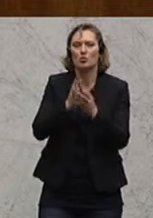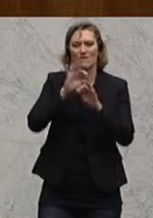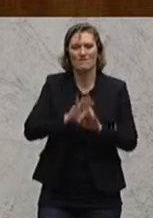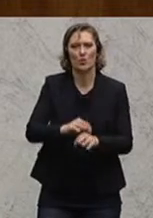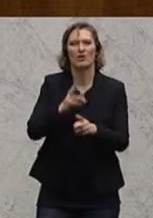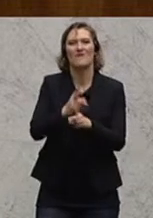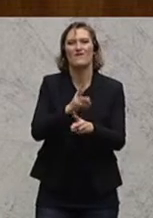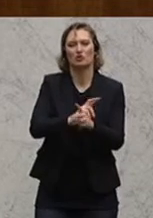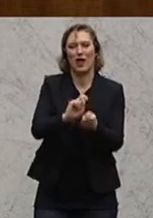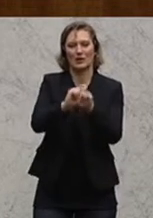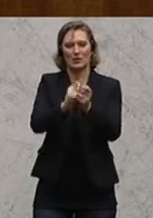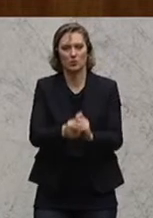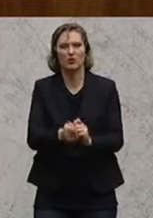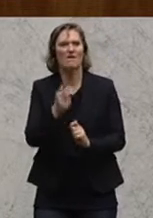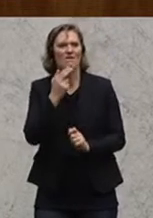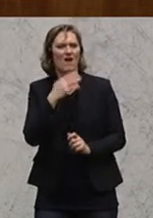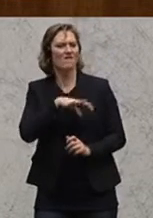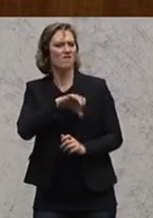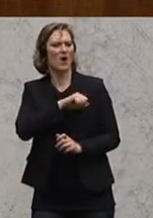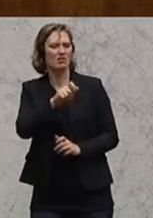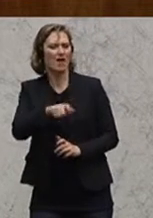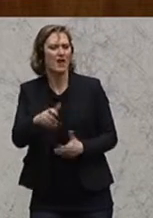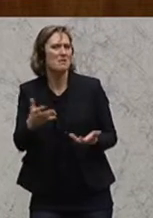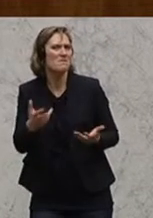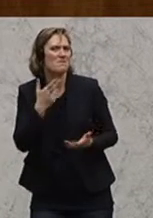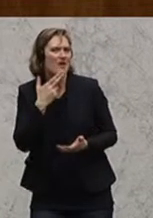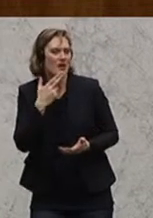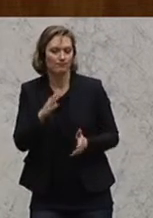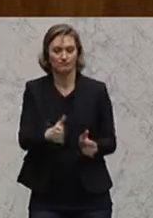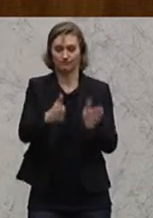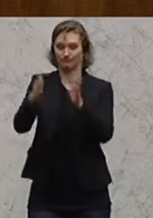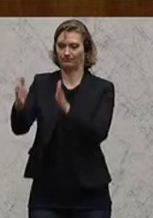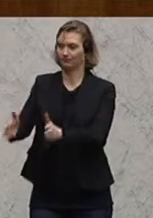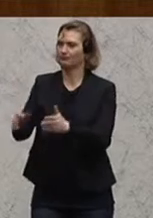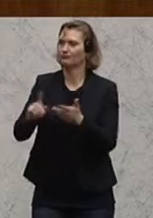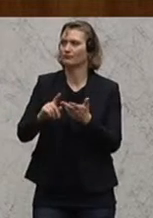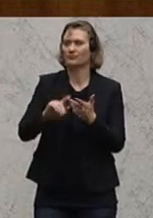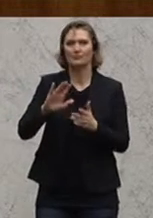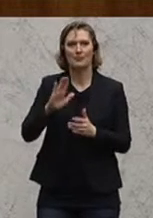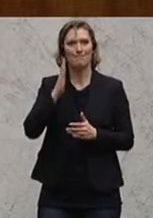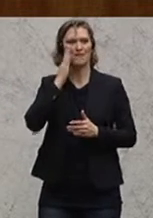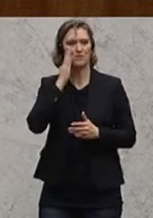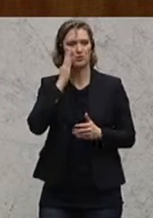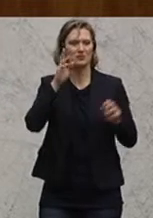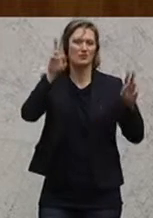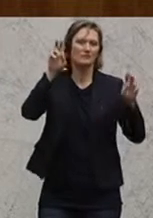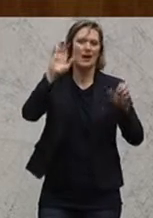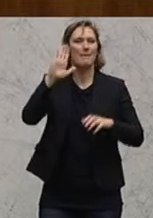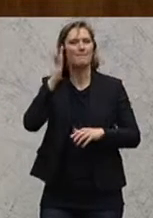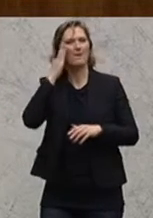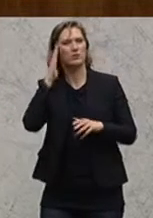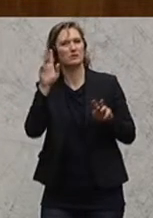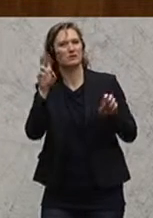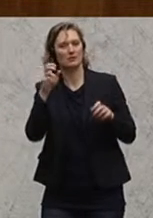dieser Verstaatlichungsentscheidung herauszuarbeiten. Zum dritten, die bewusste, ich sage einmal bewusste